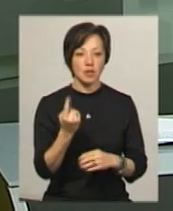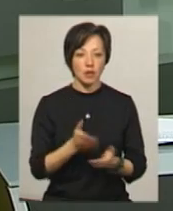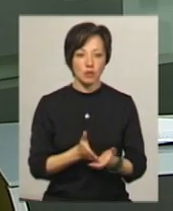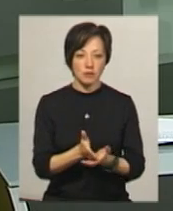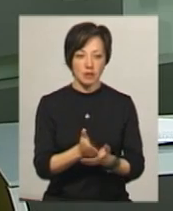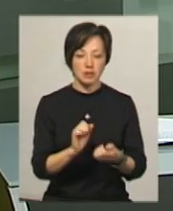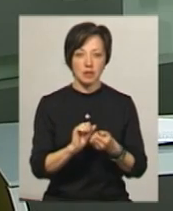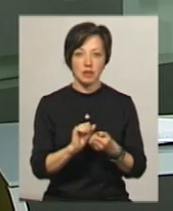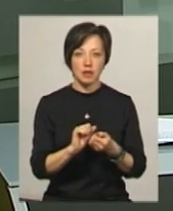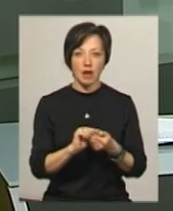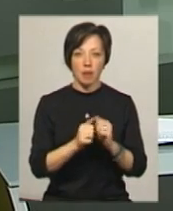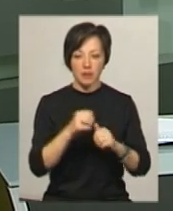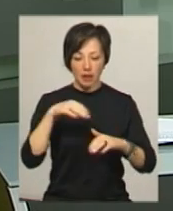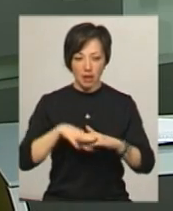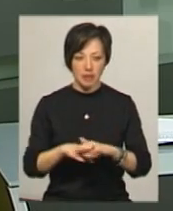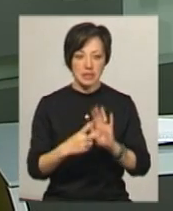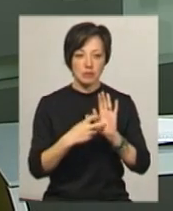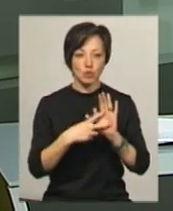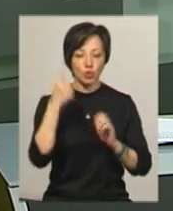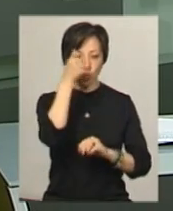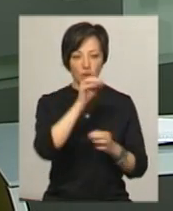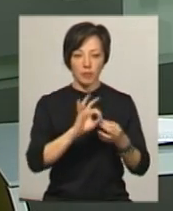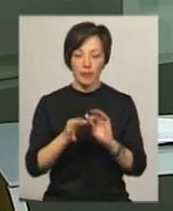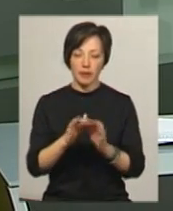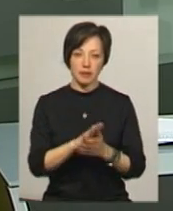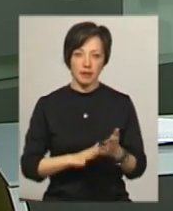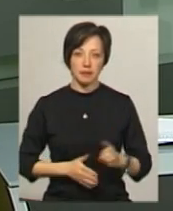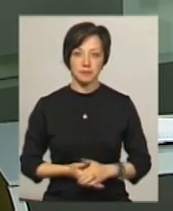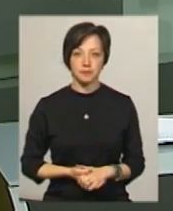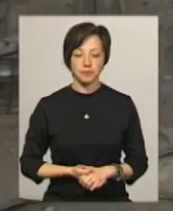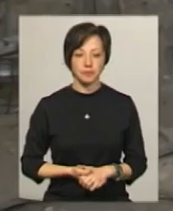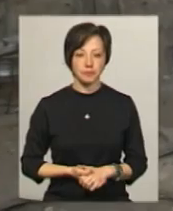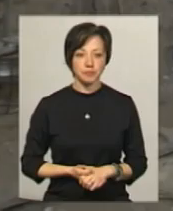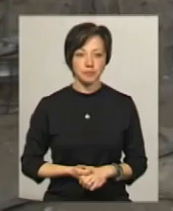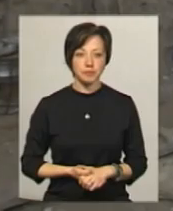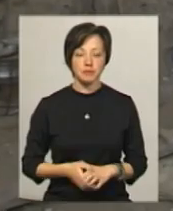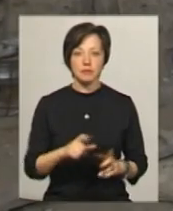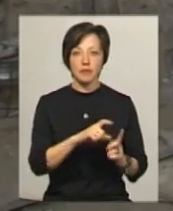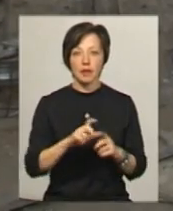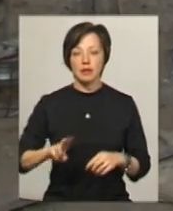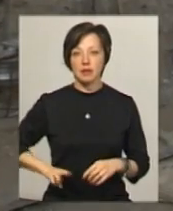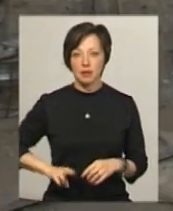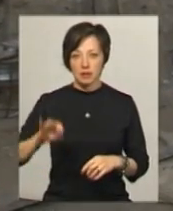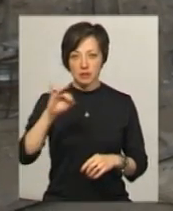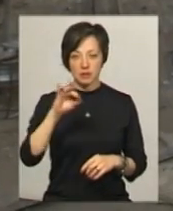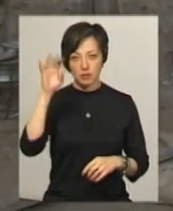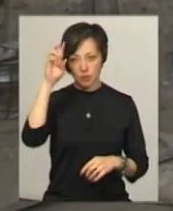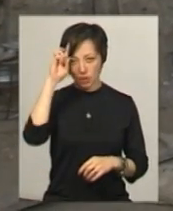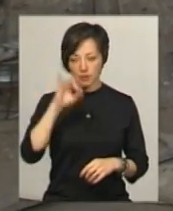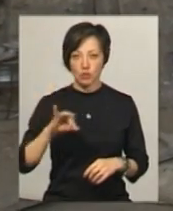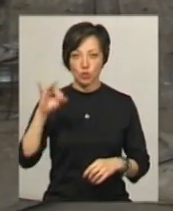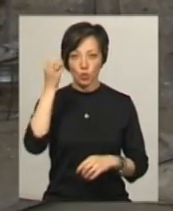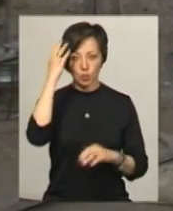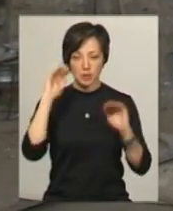із версій кам'яні клаці сім сотень років. Подробиці розповівть Михайло Жила За словами директора державного історико-культурного